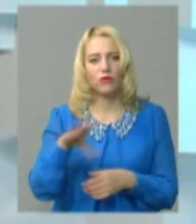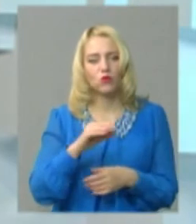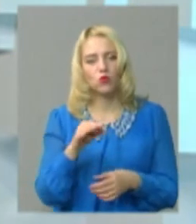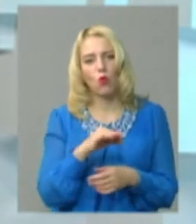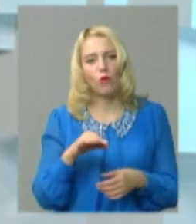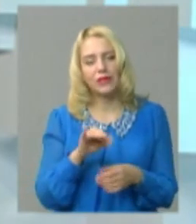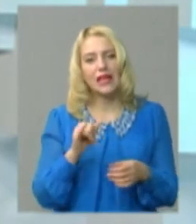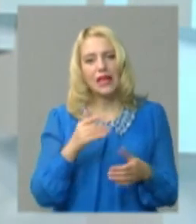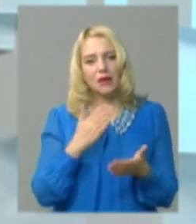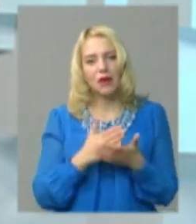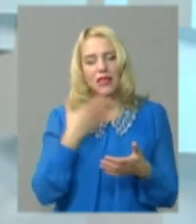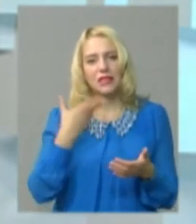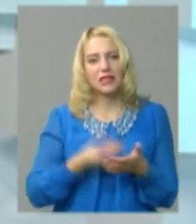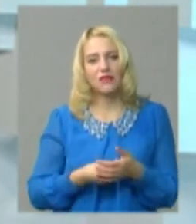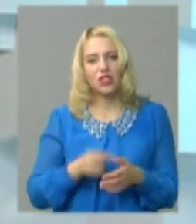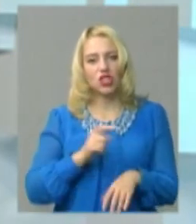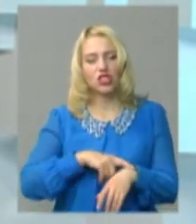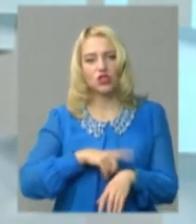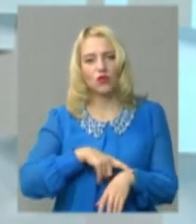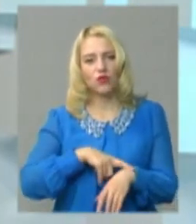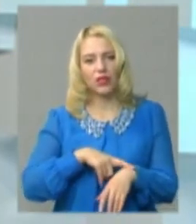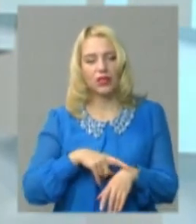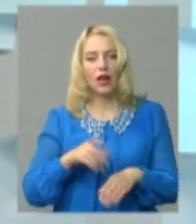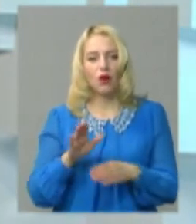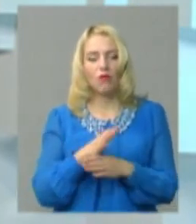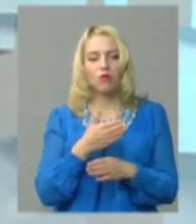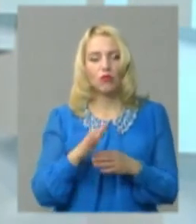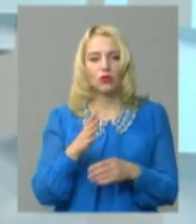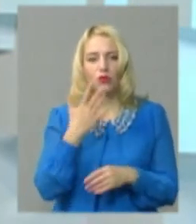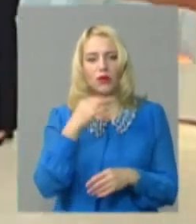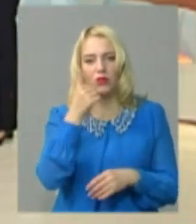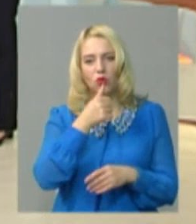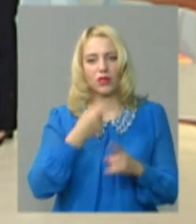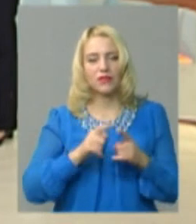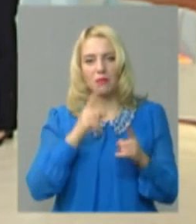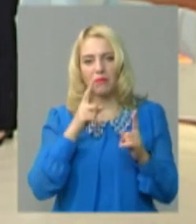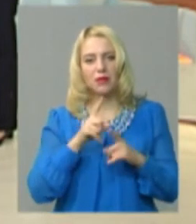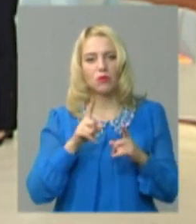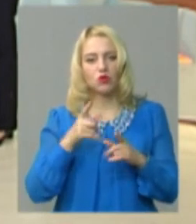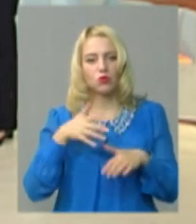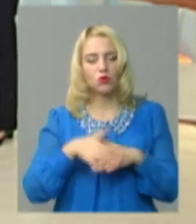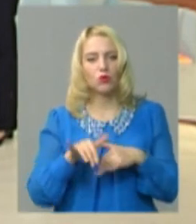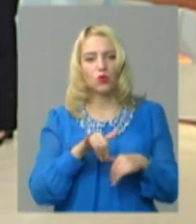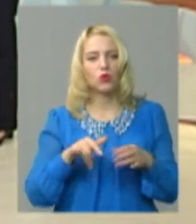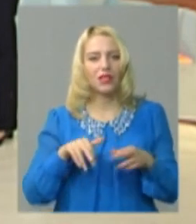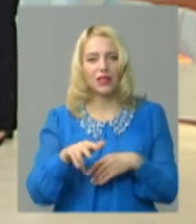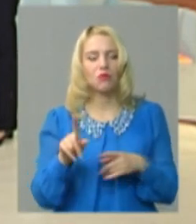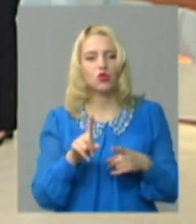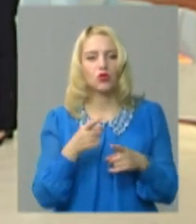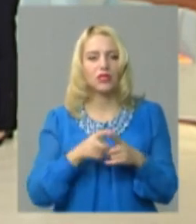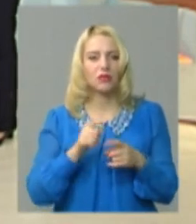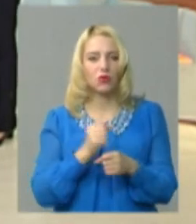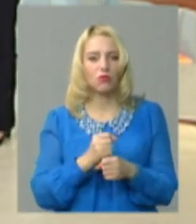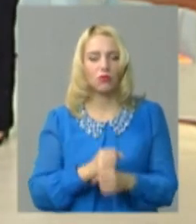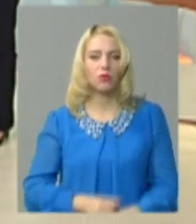свій, як то кажуть, часовий проміжок, 5 років – це мінімум, щоб ми розуміли, куди ми йдемо і що ми робимо з